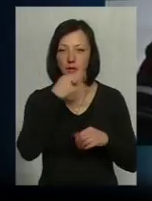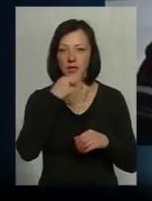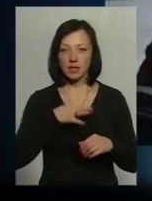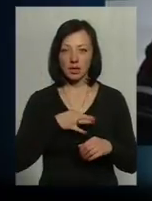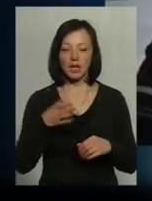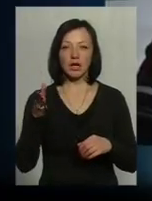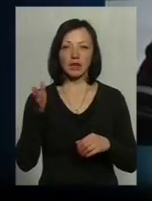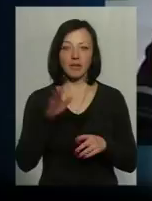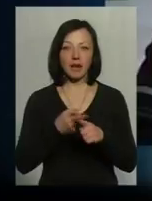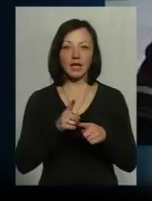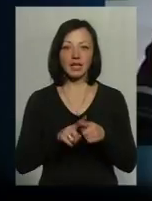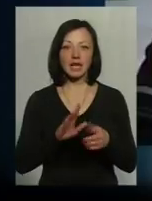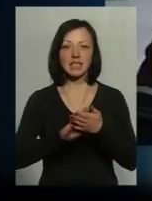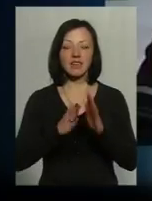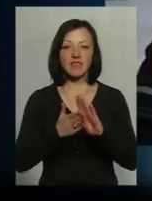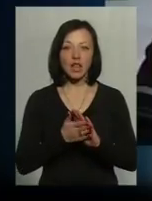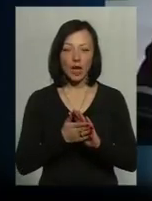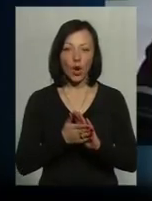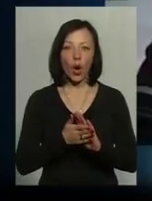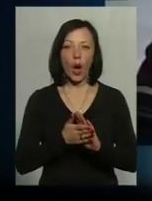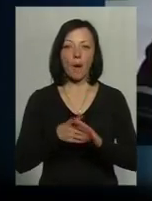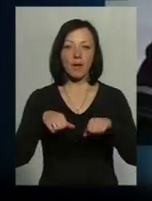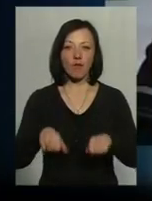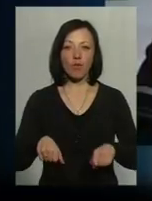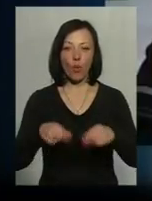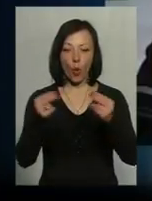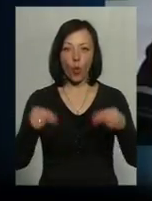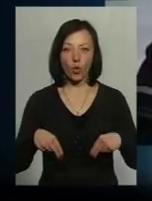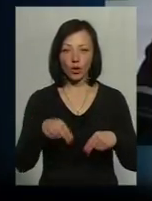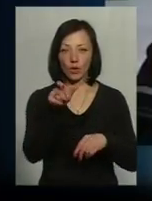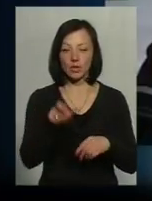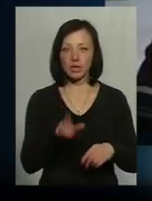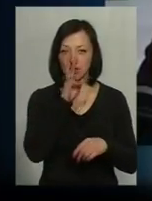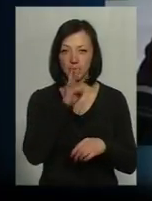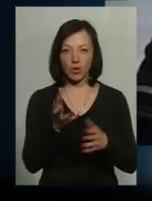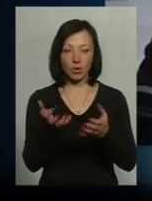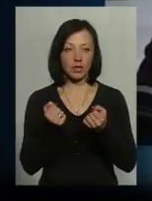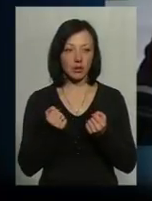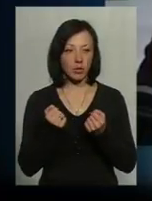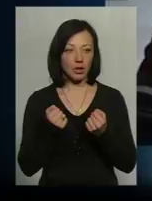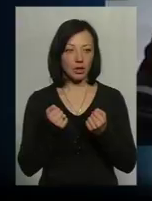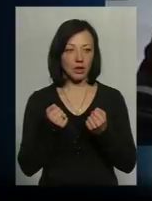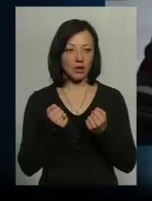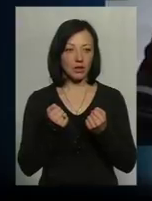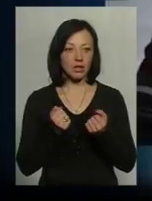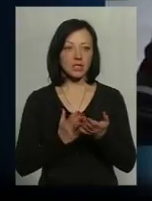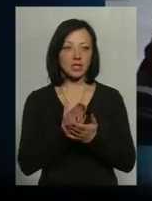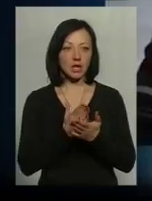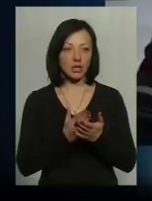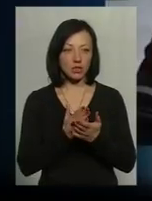цивільно-правові угоди. Уклавши цивільно-правову угоду, людина отримує заробітну плату, отримує стаж